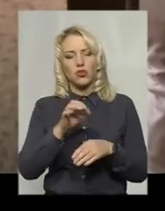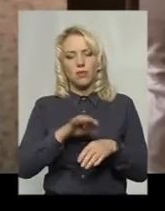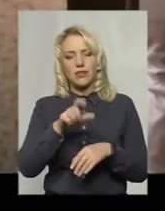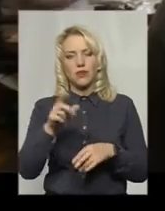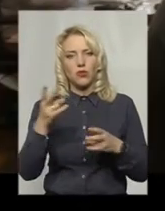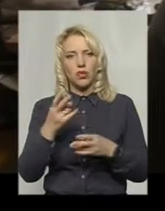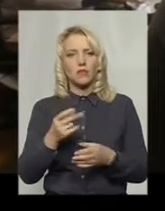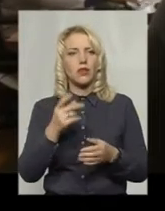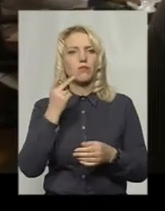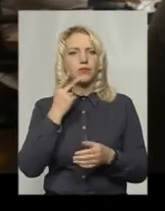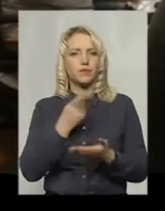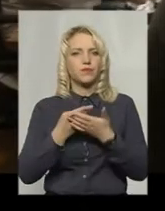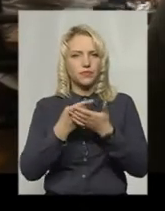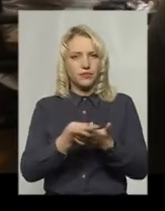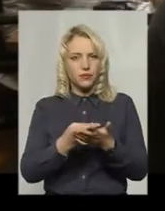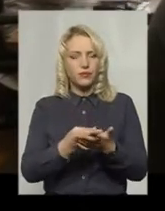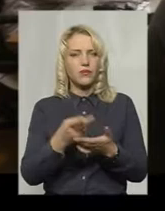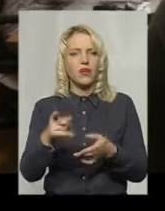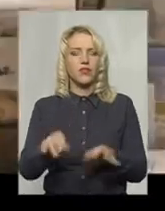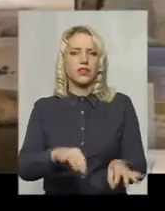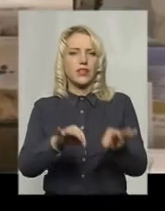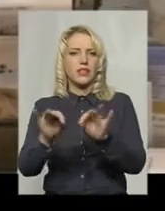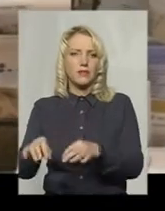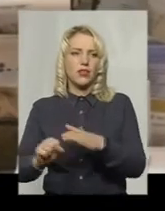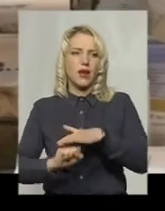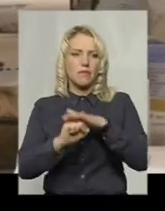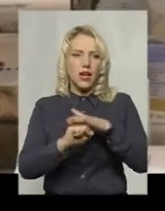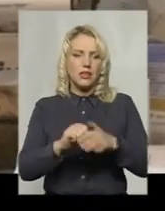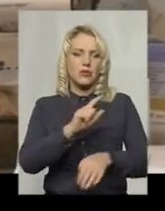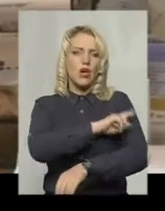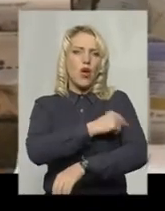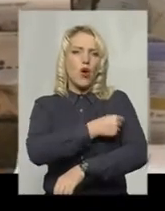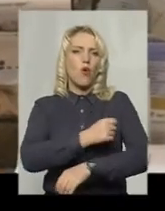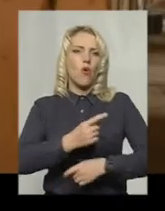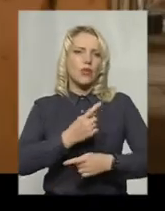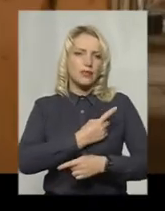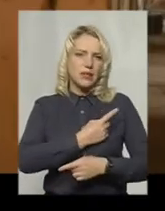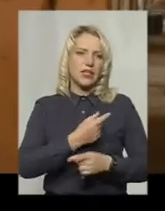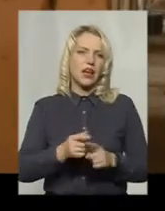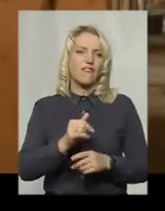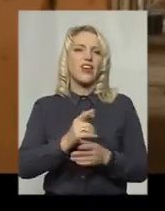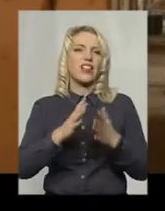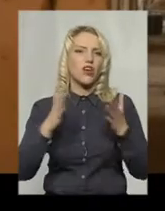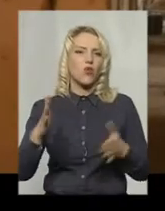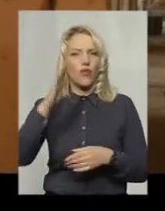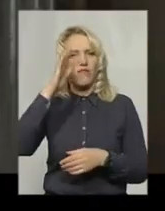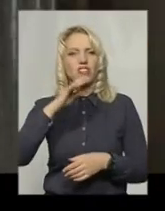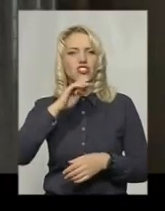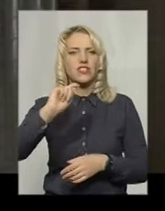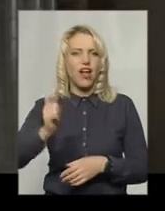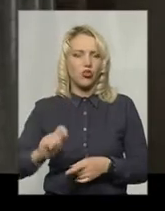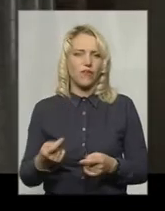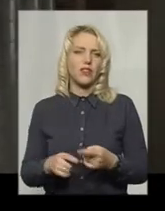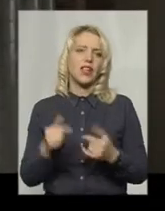стаціонарного лікування, то вони транспортуються на базу в госпіталь інвалідів Великої вітчизняної війни. Приміщення диспенсеру зараз